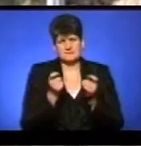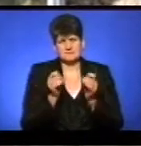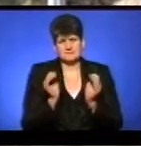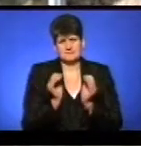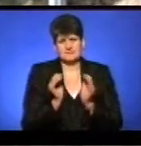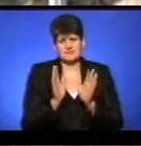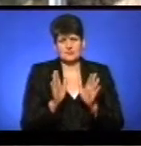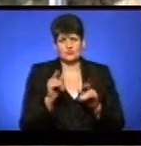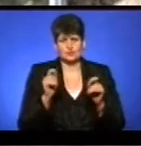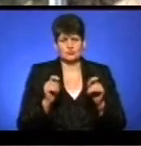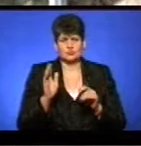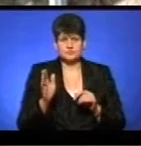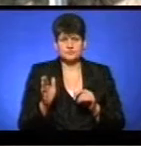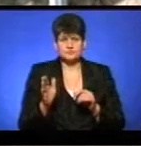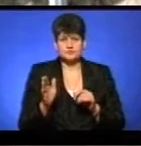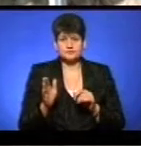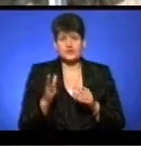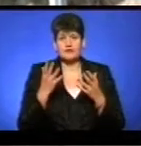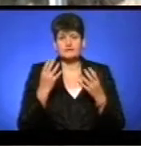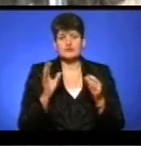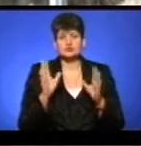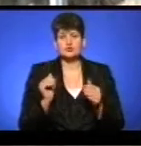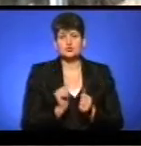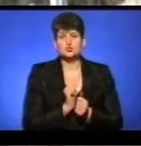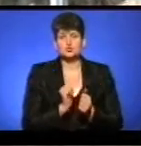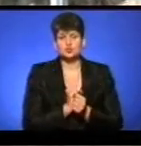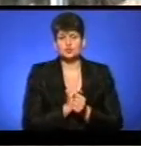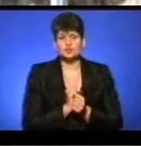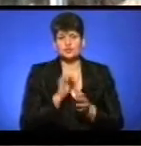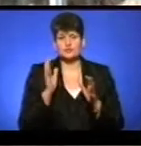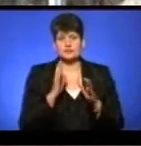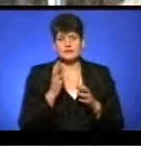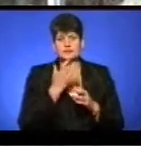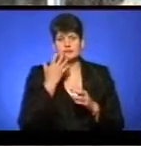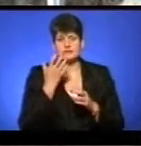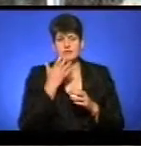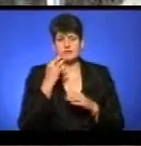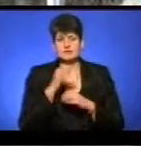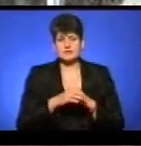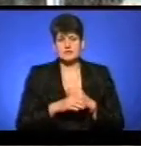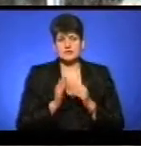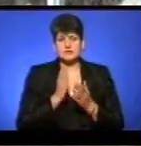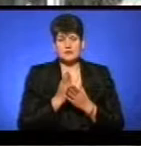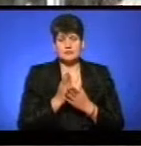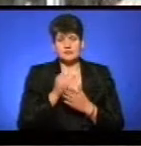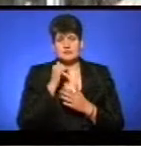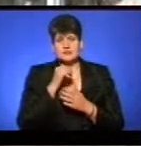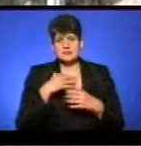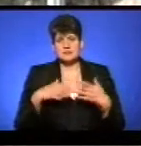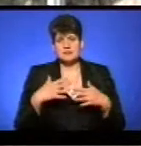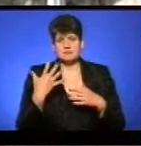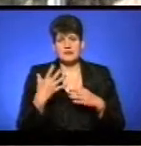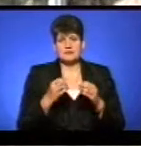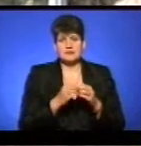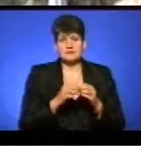ж таки дощ повинен пройти. Вдень буде сухо, вітри будуть південно-східного напрямку, на завтрашній день слабкі, 5-10 метрів